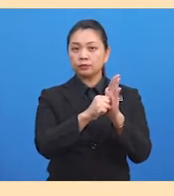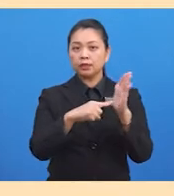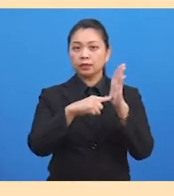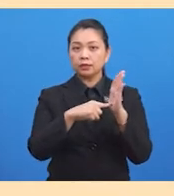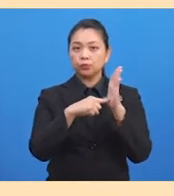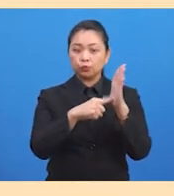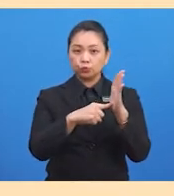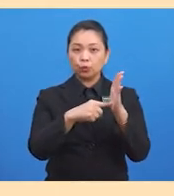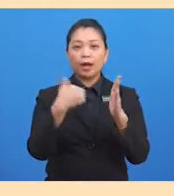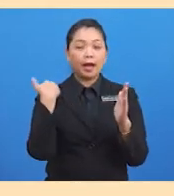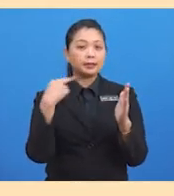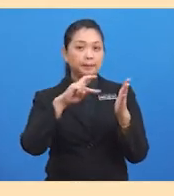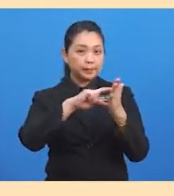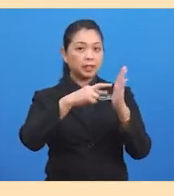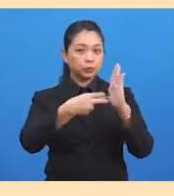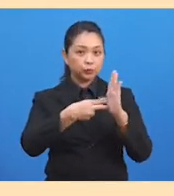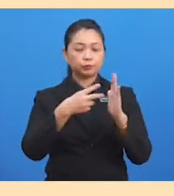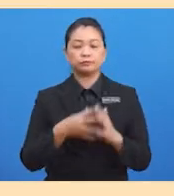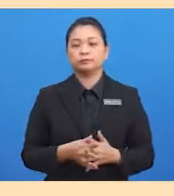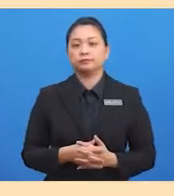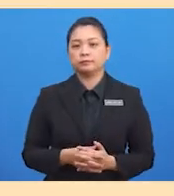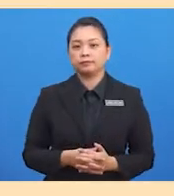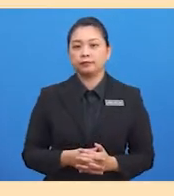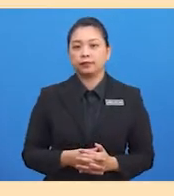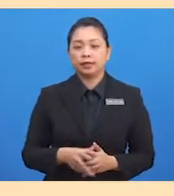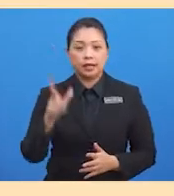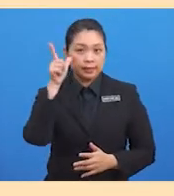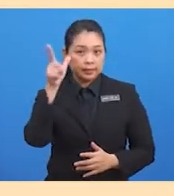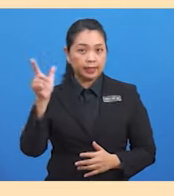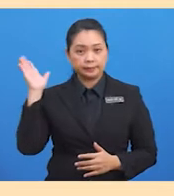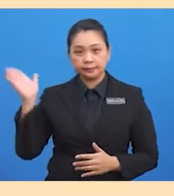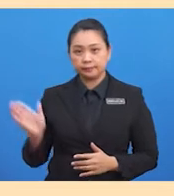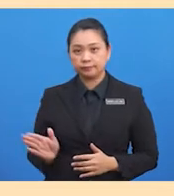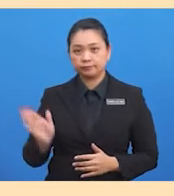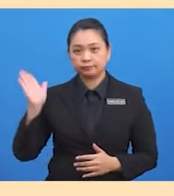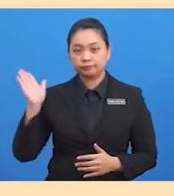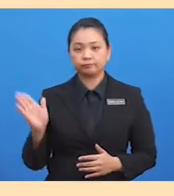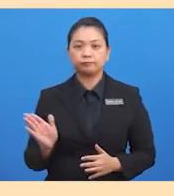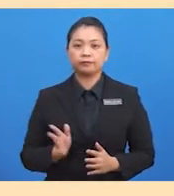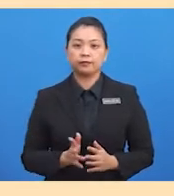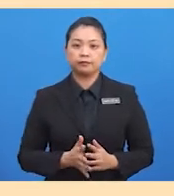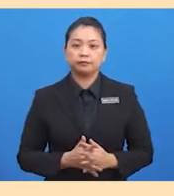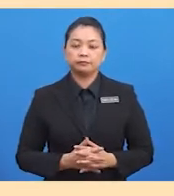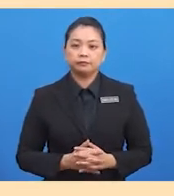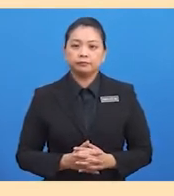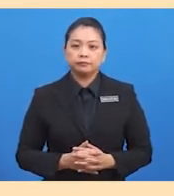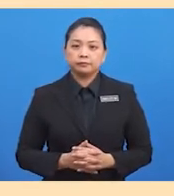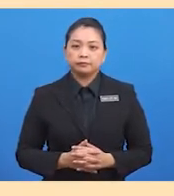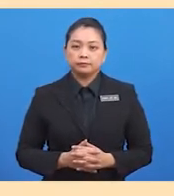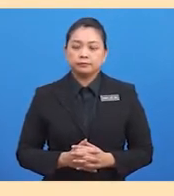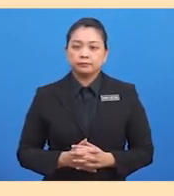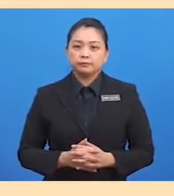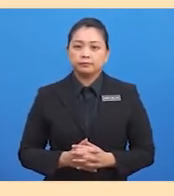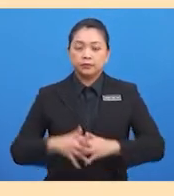atau erti tertentu. Murid-murid, lihat gambar tembikar yang ditunjukkan dalam slide.